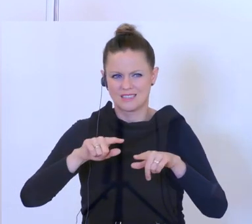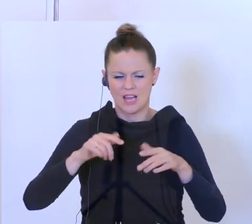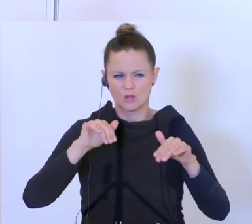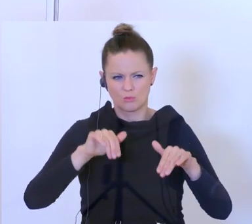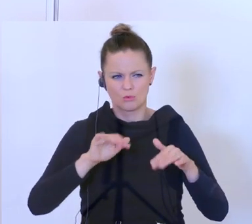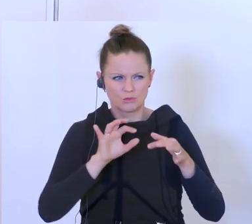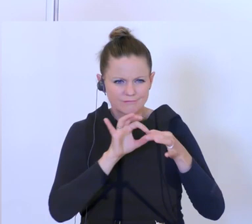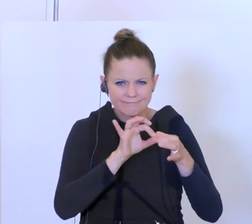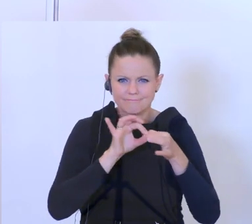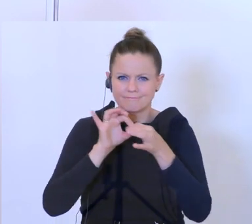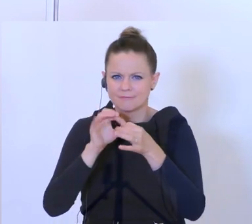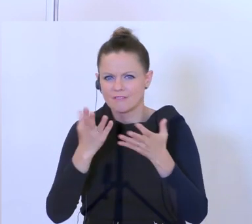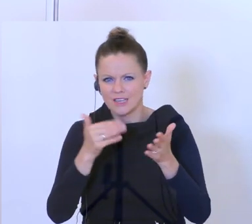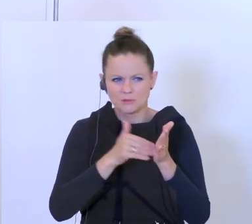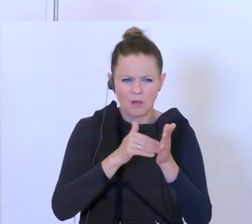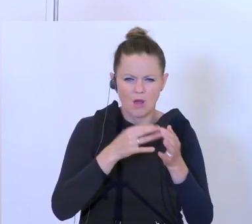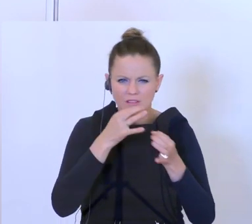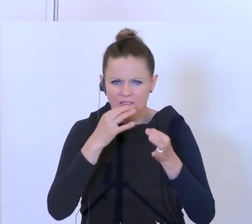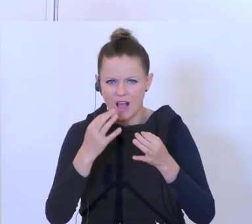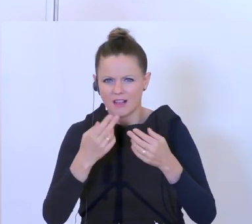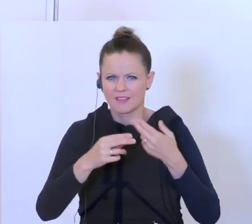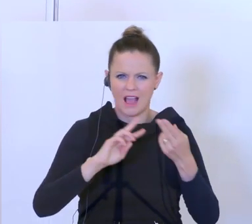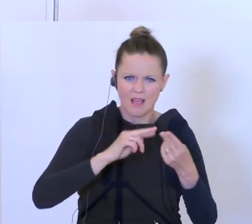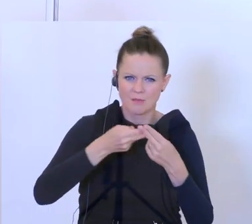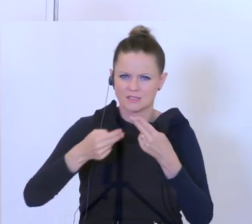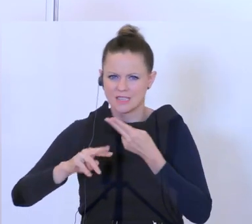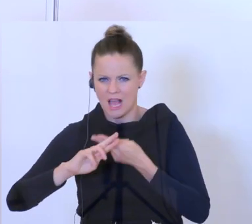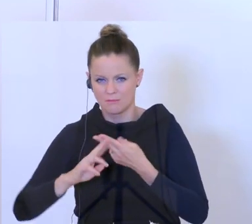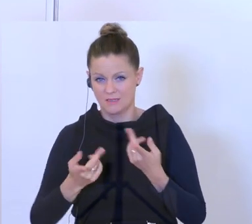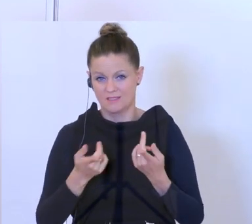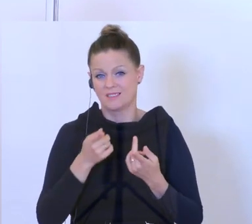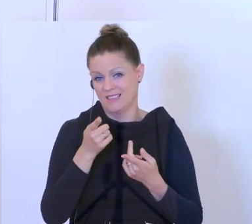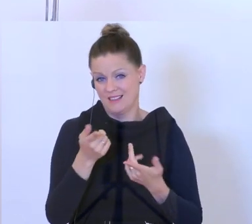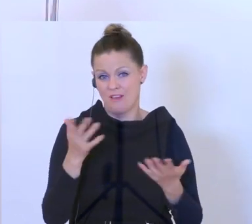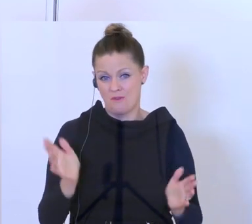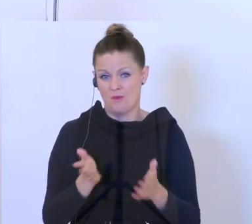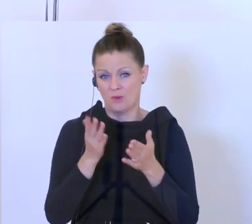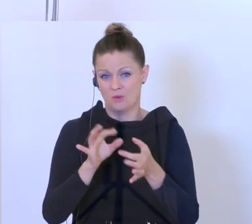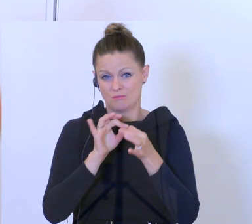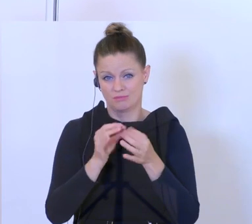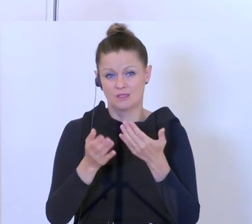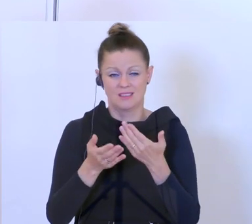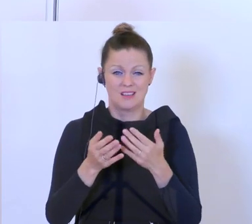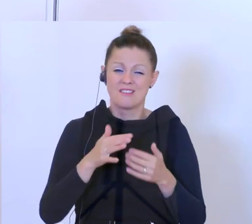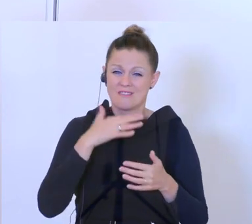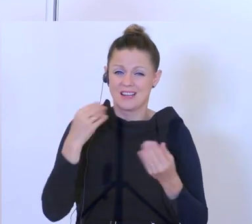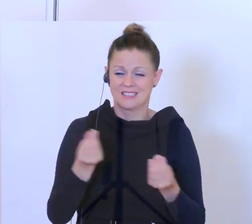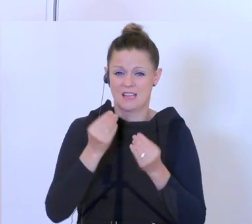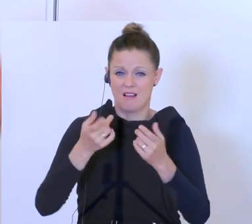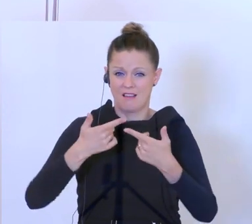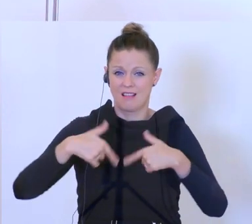vieles in Wahrheit von dem, was hier gefördert wird, eigentlich in Länderkompetenz liegt. Wenn ich nur eine herausgreife, wie der